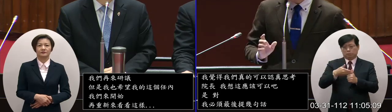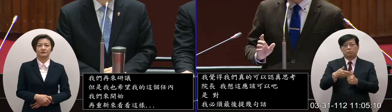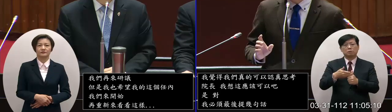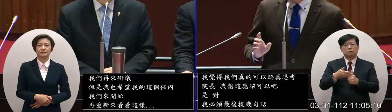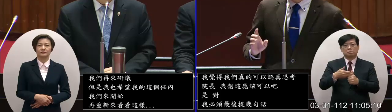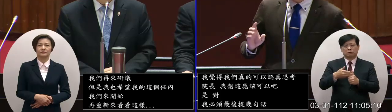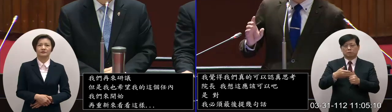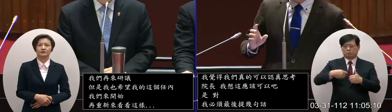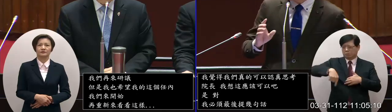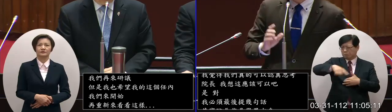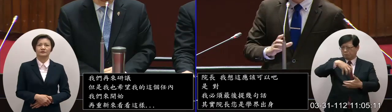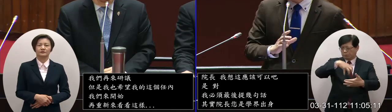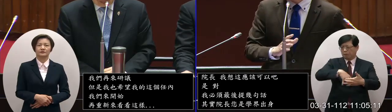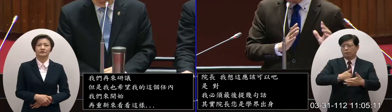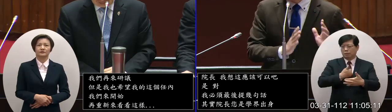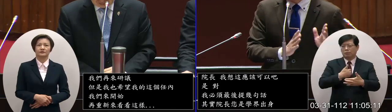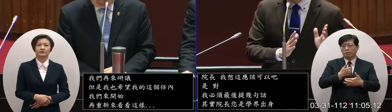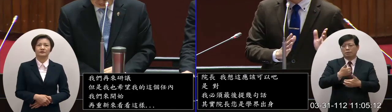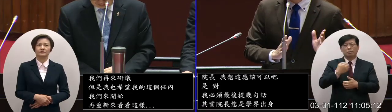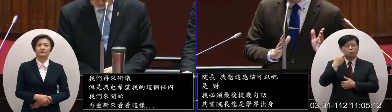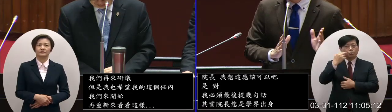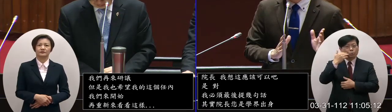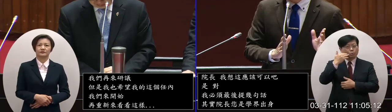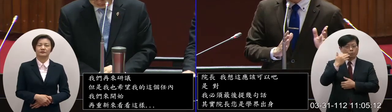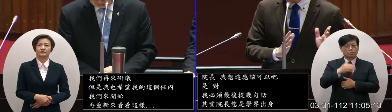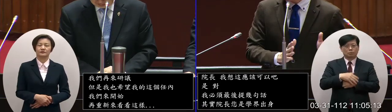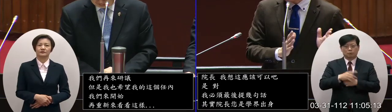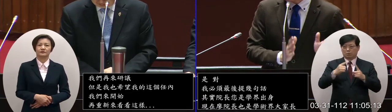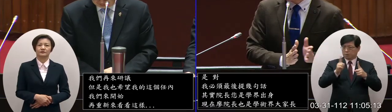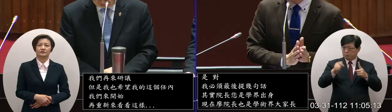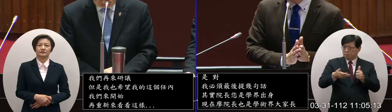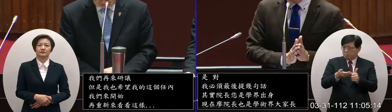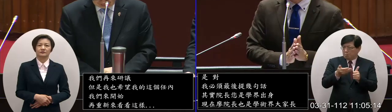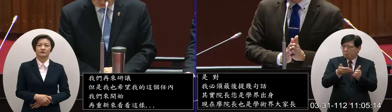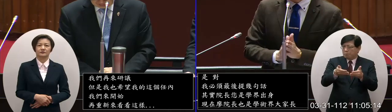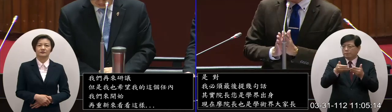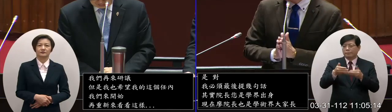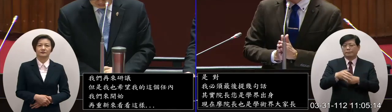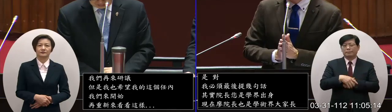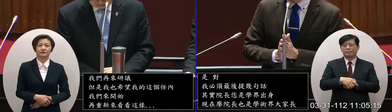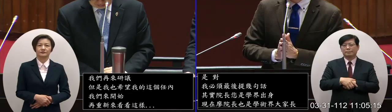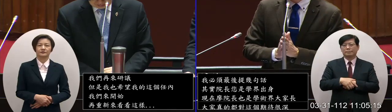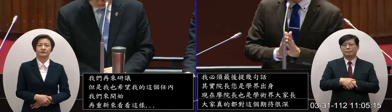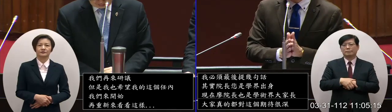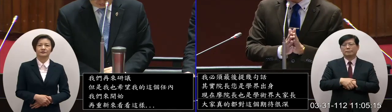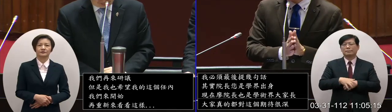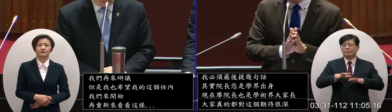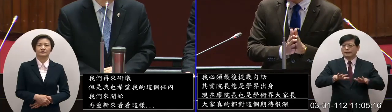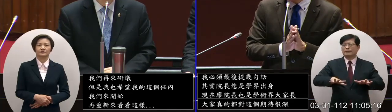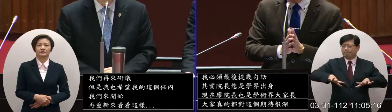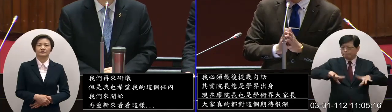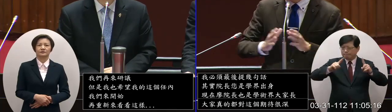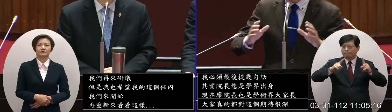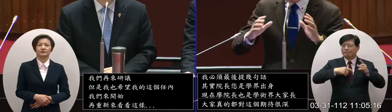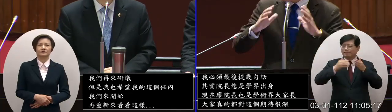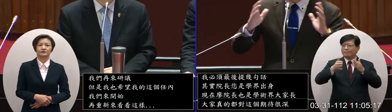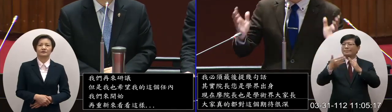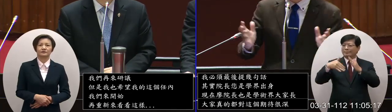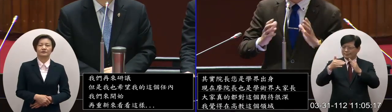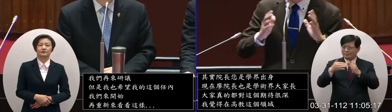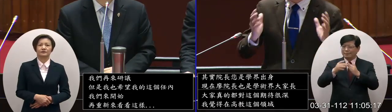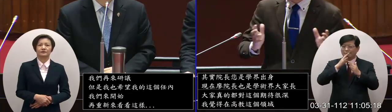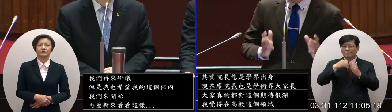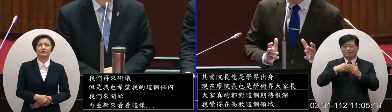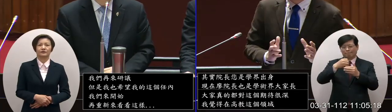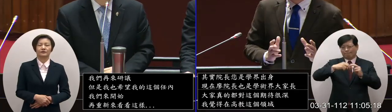他真的如果我們認為我們人才培育是重要的那其實我們先把我們這個學校的